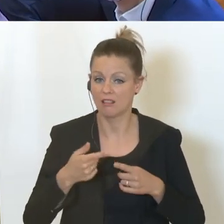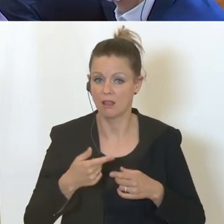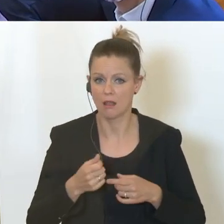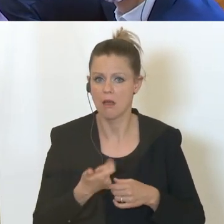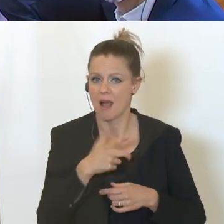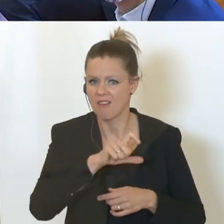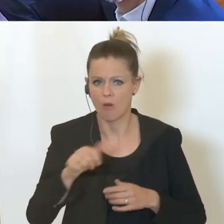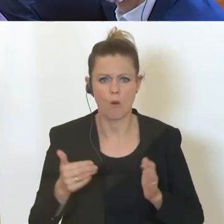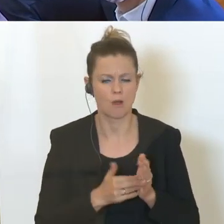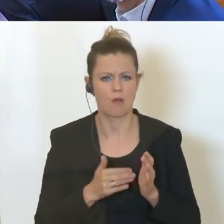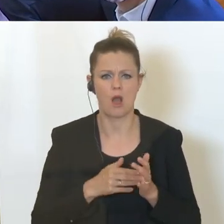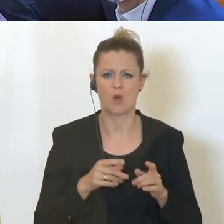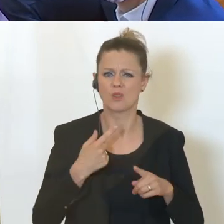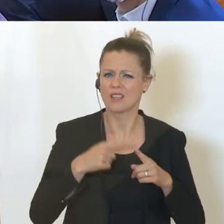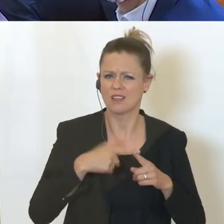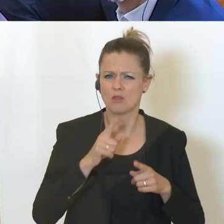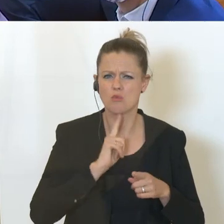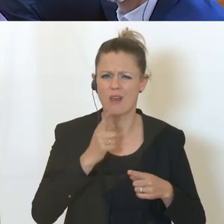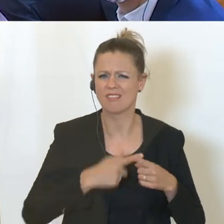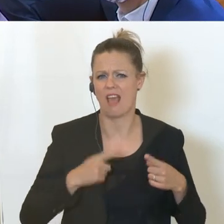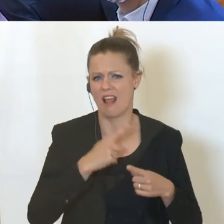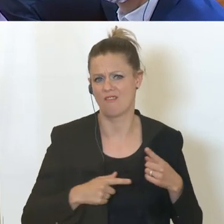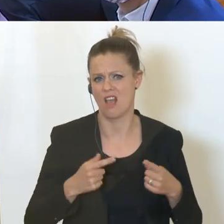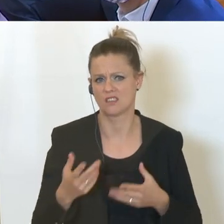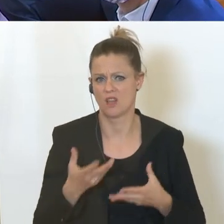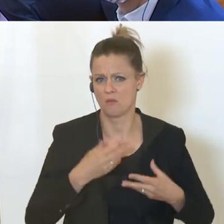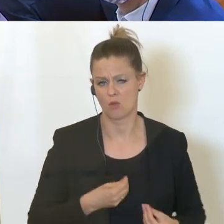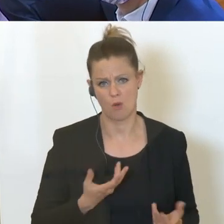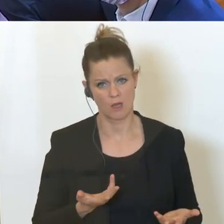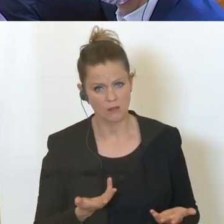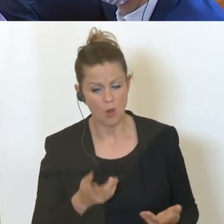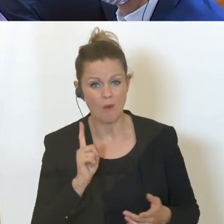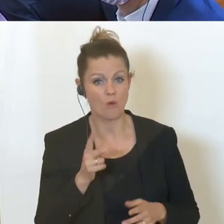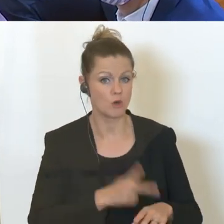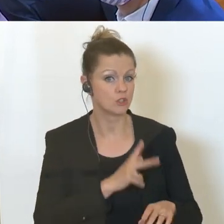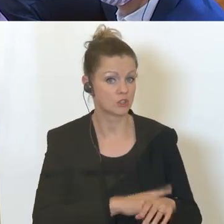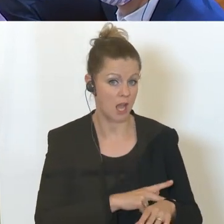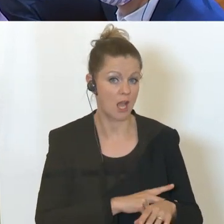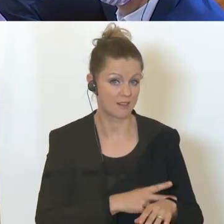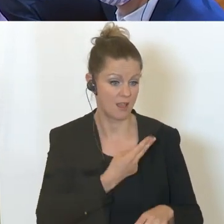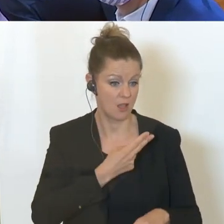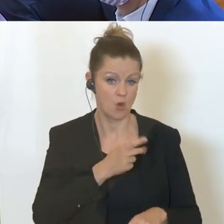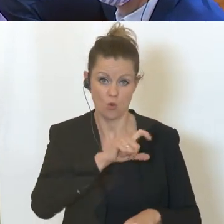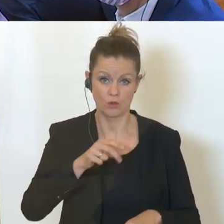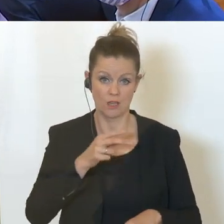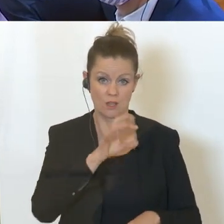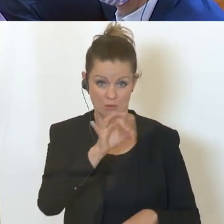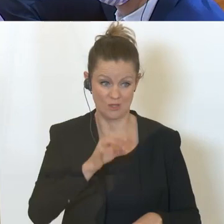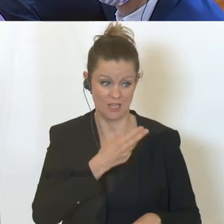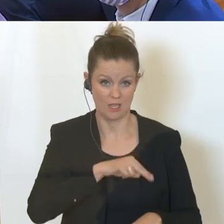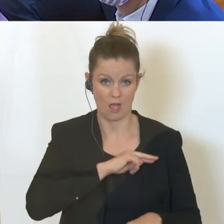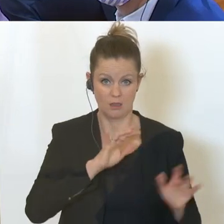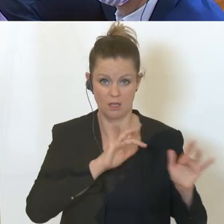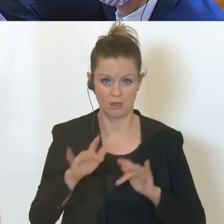braucht oder Kredite nur zu einem Bruchteil vergeben werden, obwohl der Staat 100 Prozent Quarantin zum größten Teil hat.